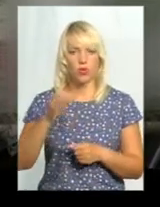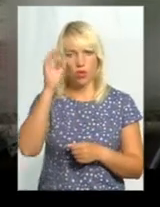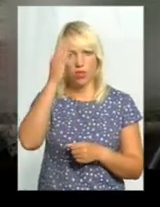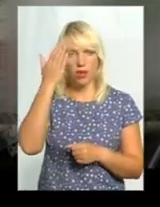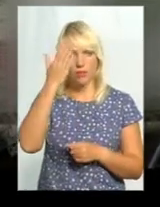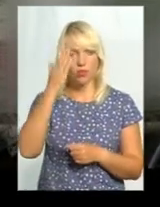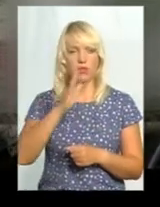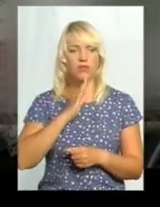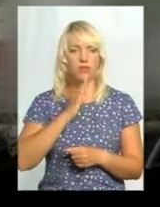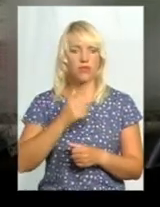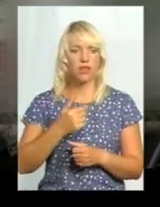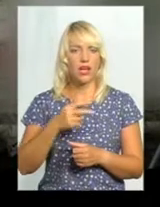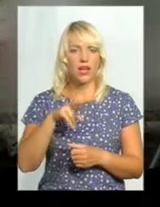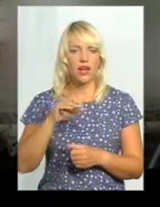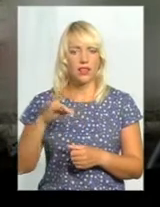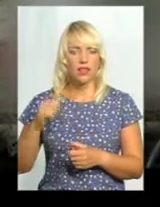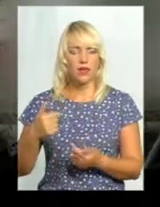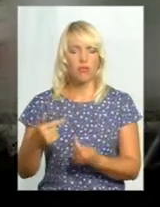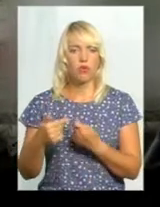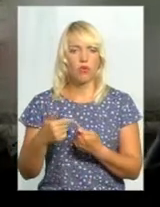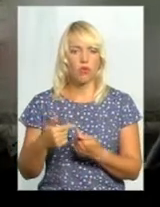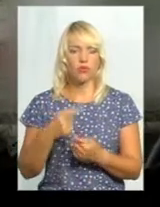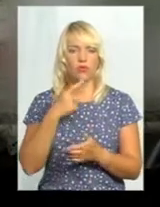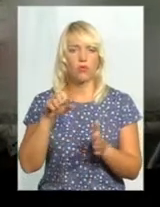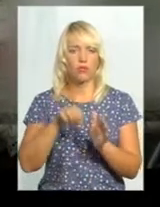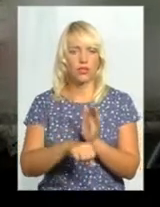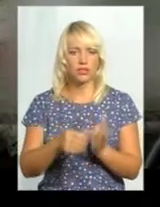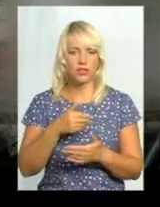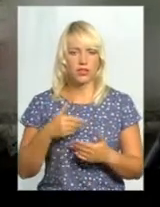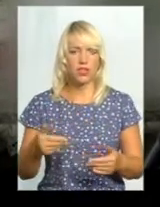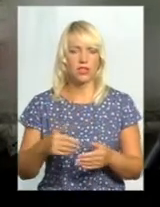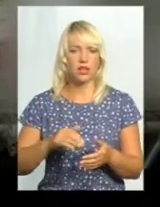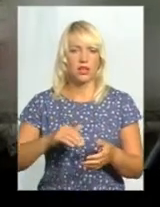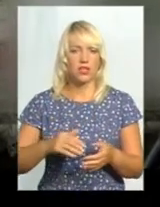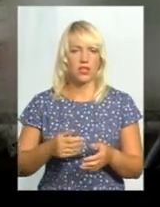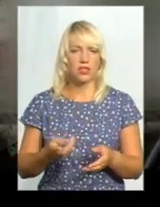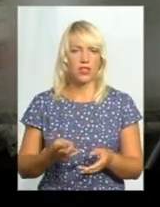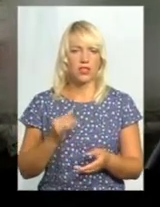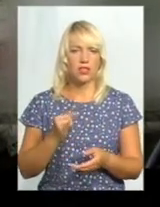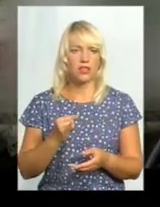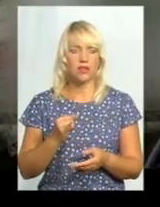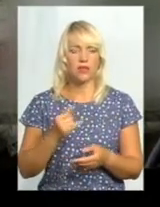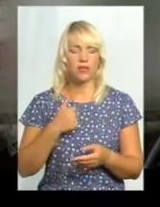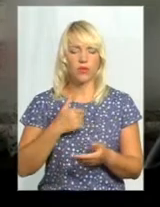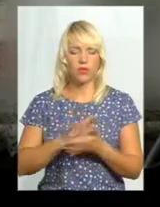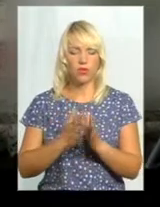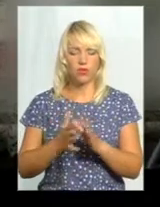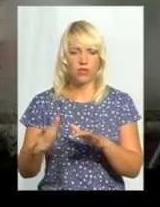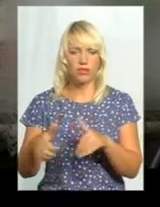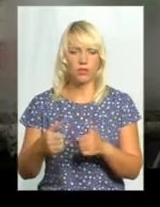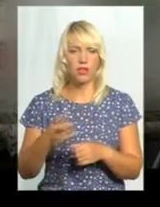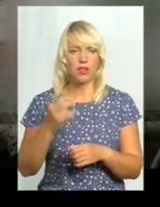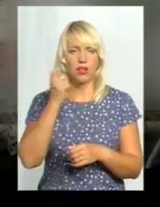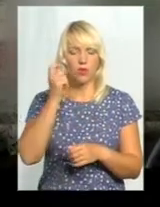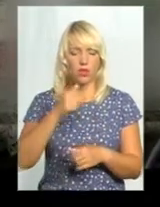погрожувала, погрожувала нас тут догнати, убити, закопати. Потім просила, щоб ми їй повернули документи, під договори, які в нас були. Ми приїхали в Україну, в мене ще тут